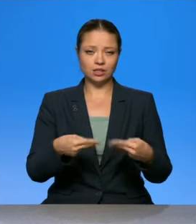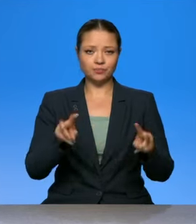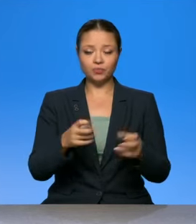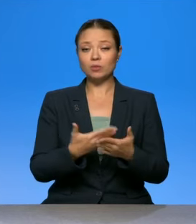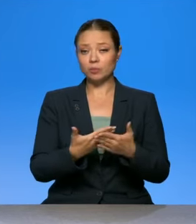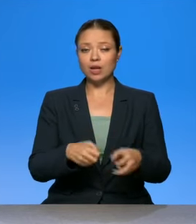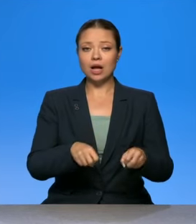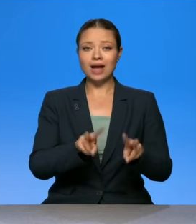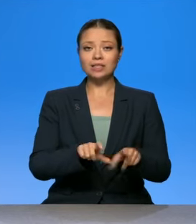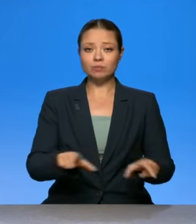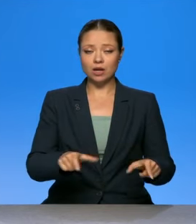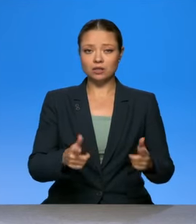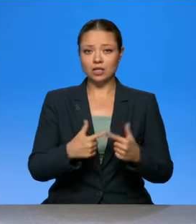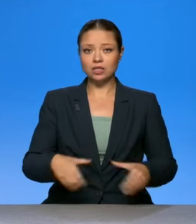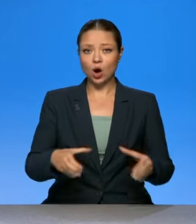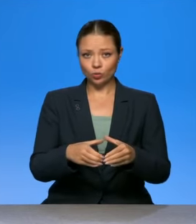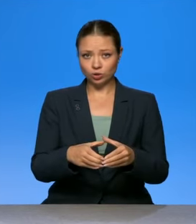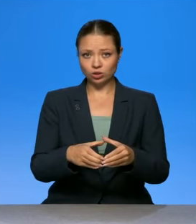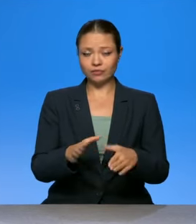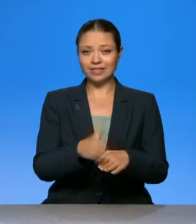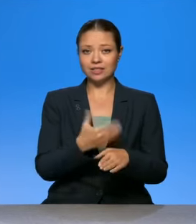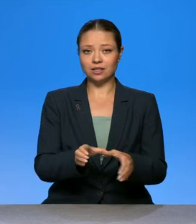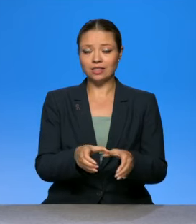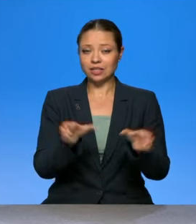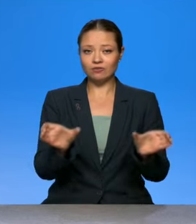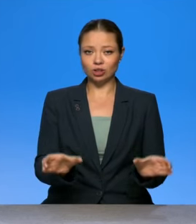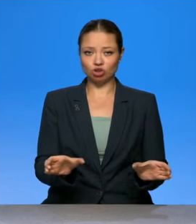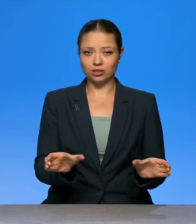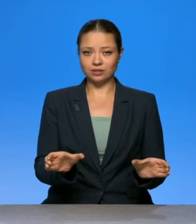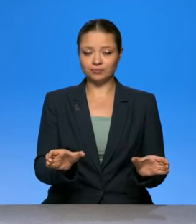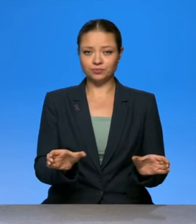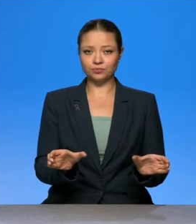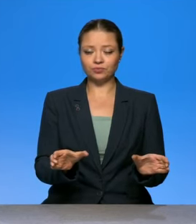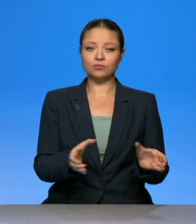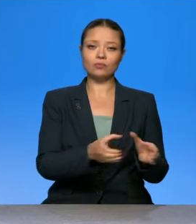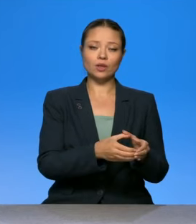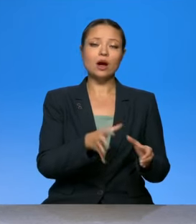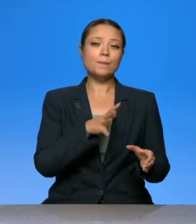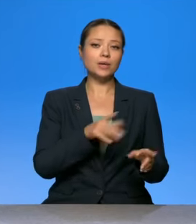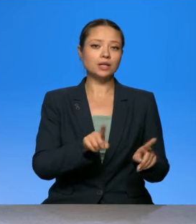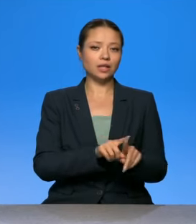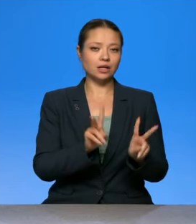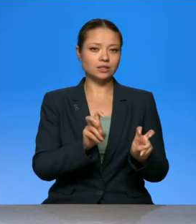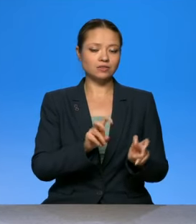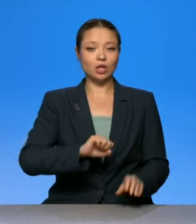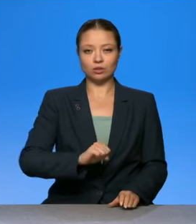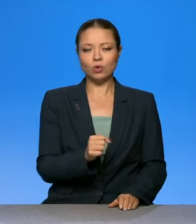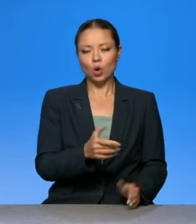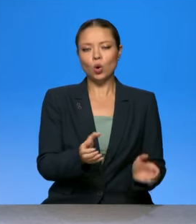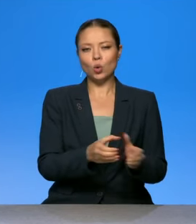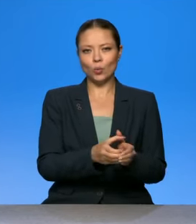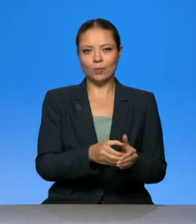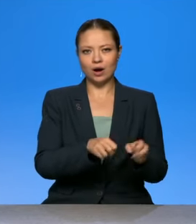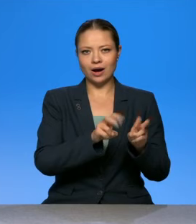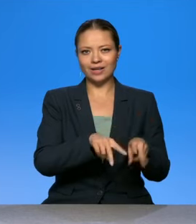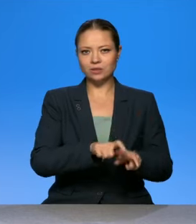сообщество, с моей точки зрения, разделилось на две части. Были так называемые товарищи, группа экспертов, которые